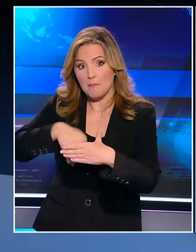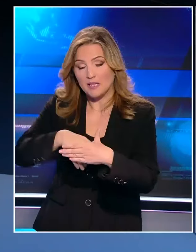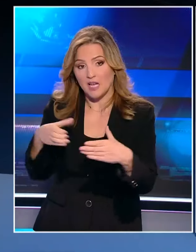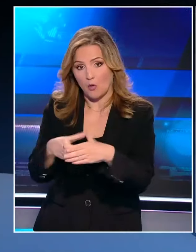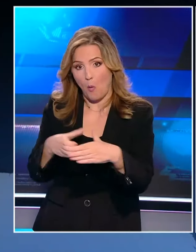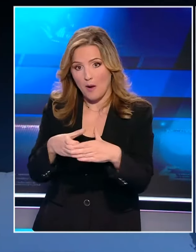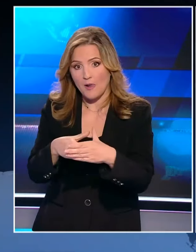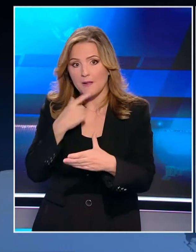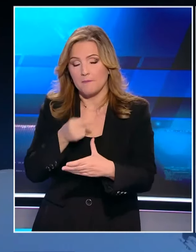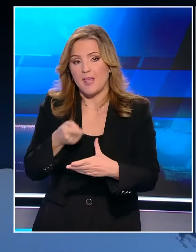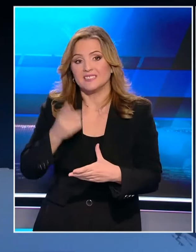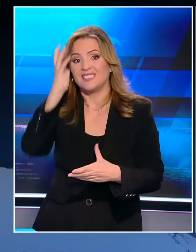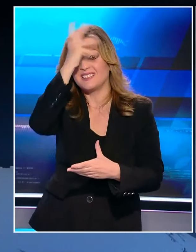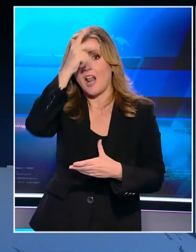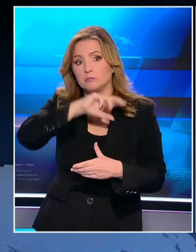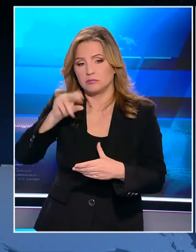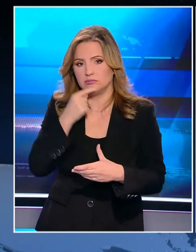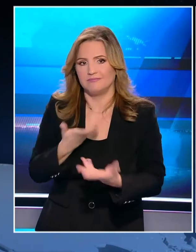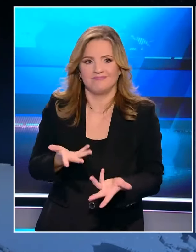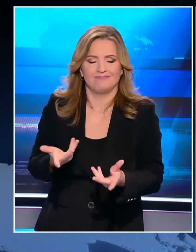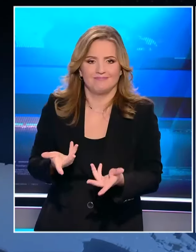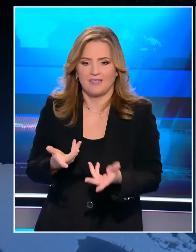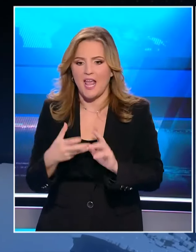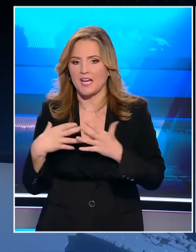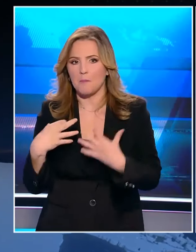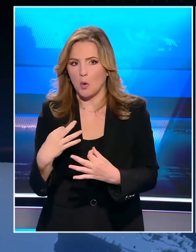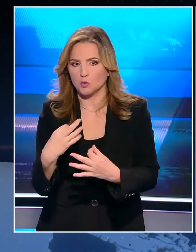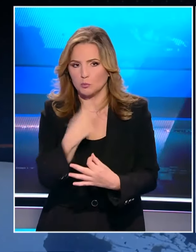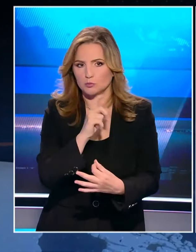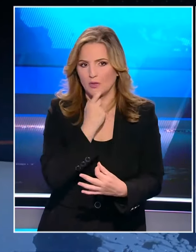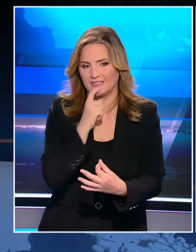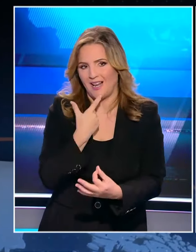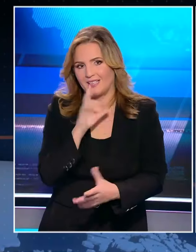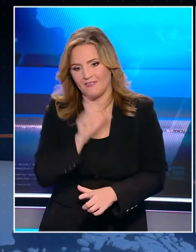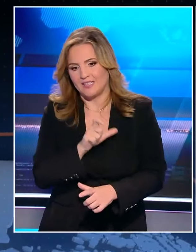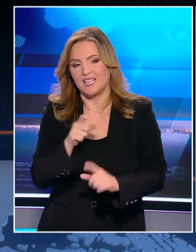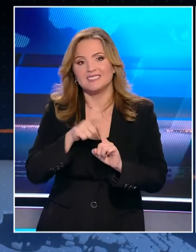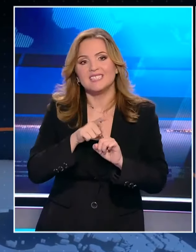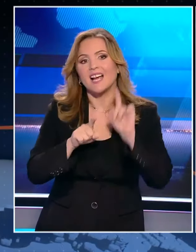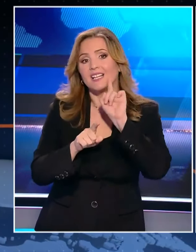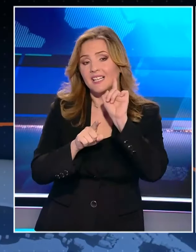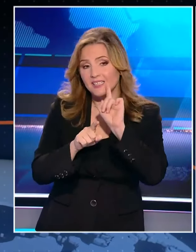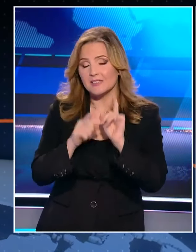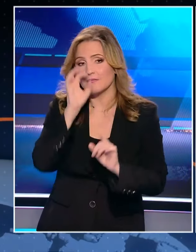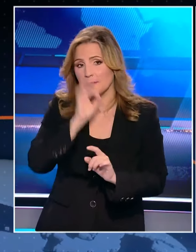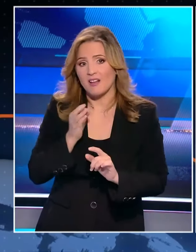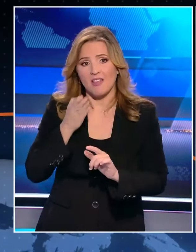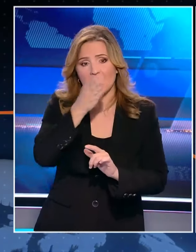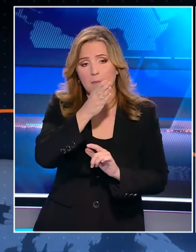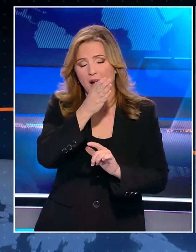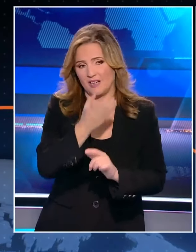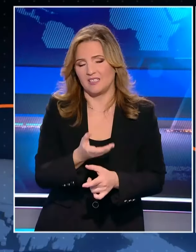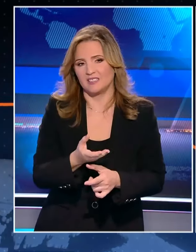ανώτατο στάδιο του τραμπισμού στην Ελλάδα από την υπέρτατη πολιτική εκπρόσωπο του Στέφανου Κασελάκη. Η κυρία Τζάκρη λοιπόν όντως θα προσέλθει στην